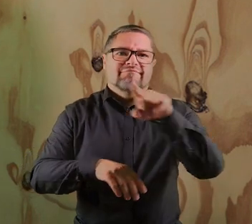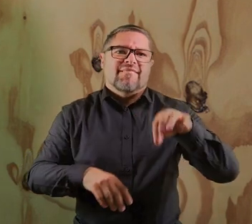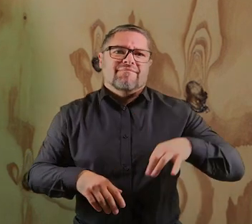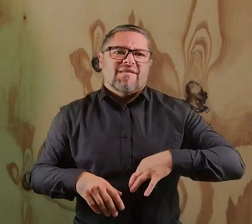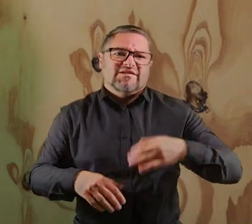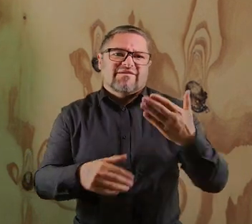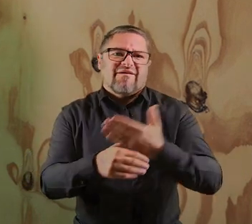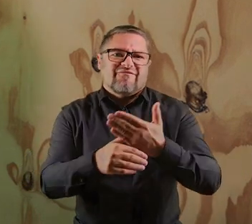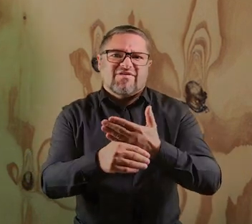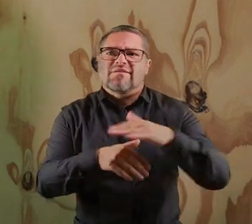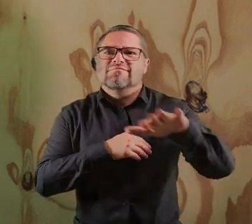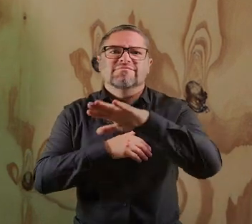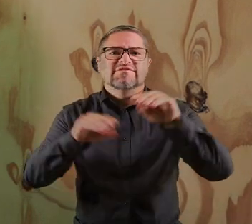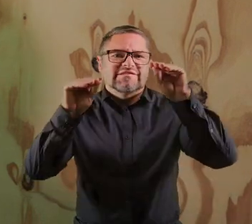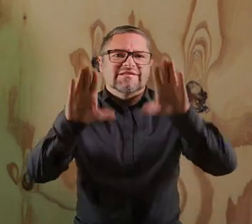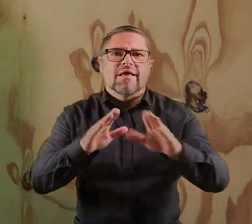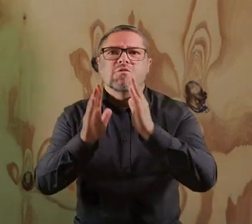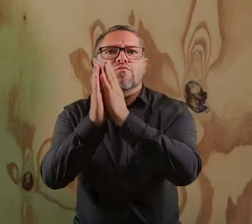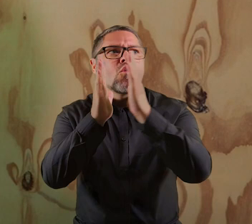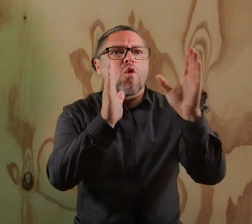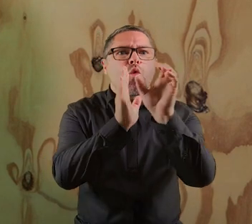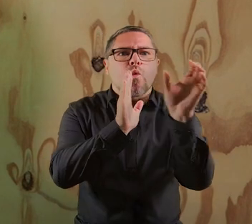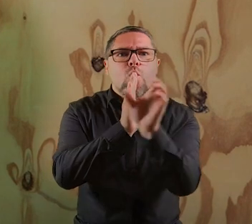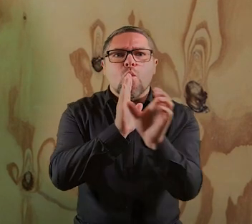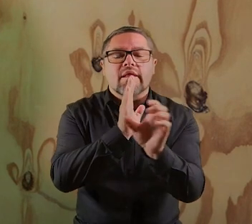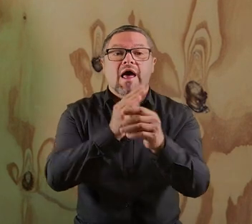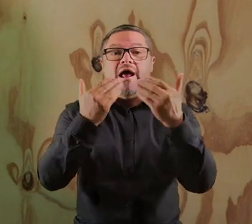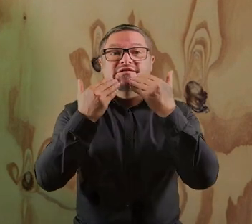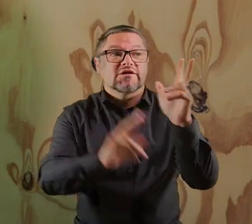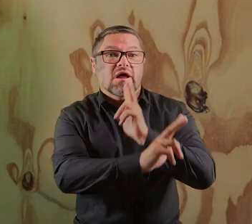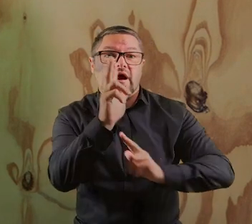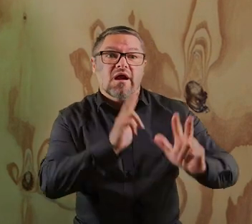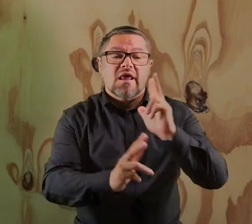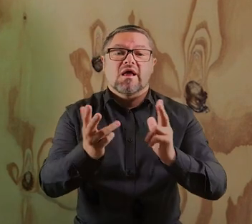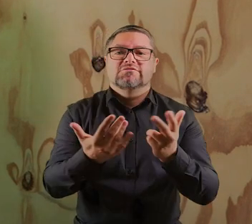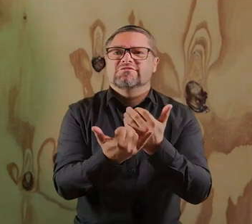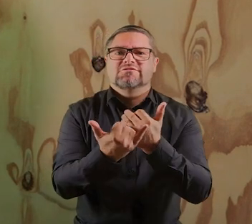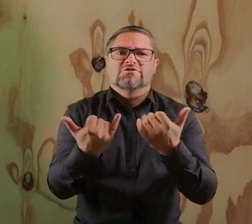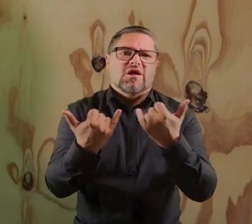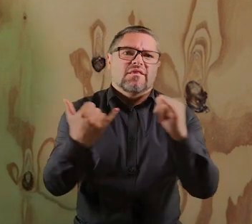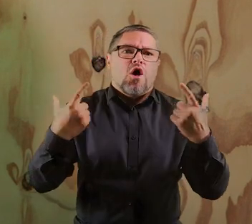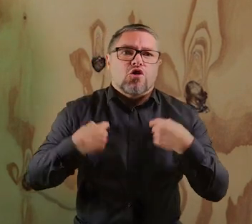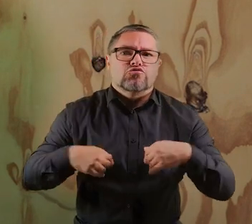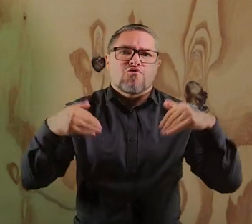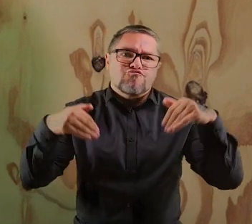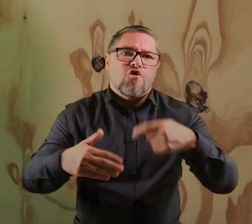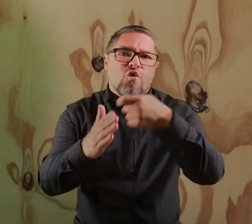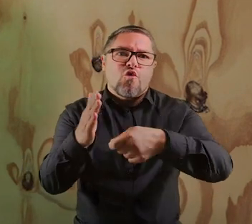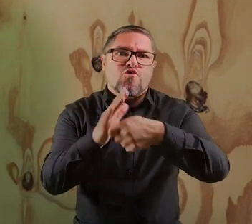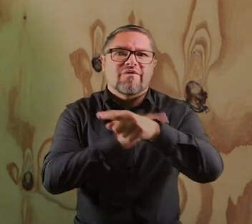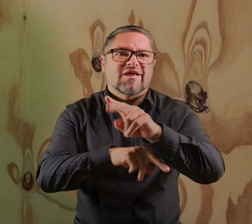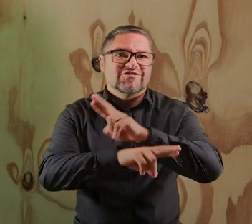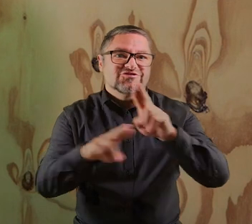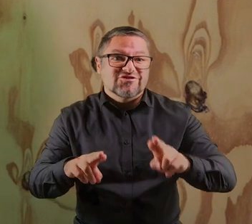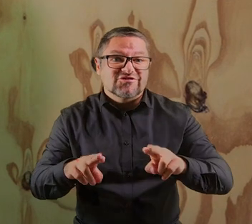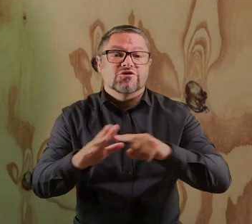produktów w Państwa przestrzeni sklepowej i dzięki temu Wasi klienci czy kontrahenci mogą kupować